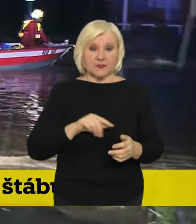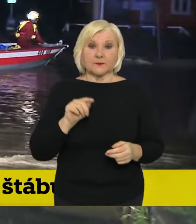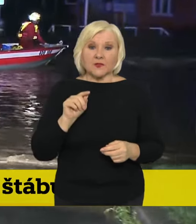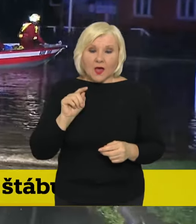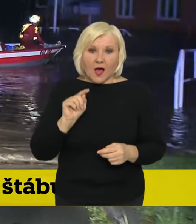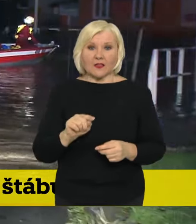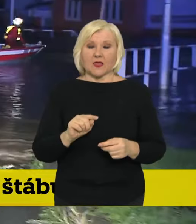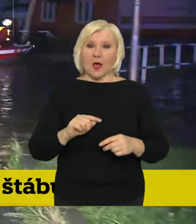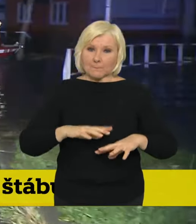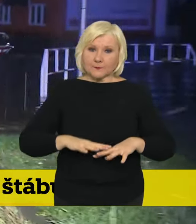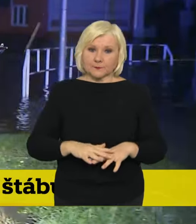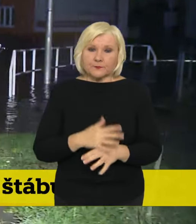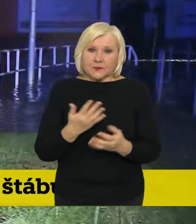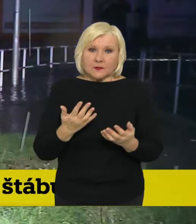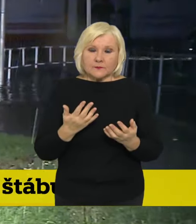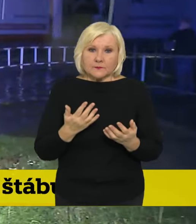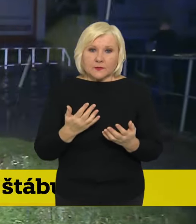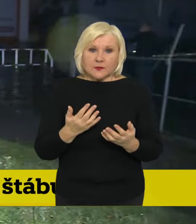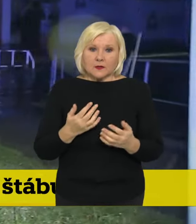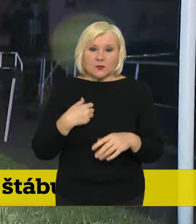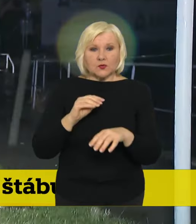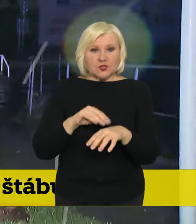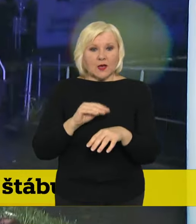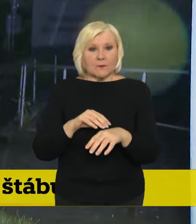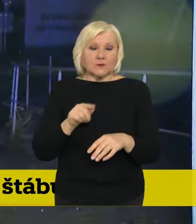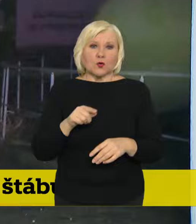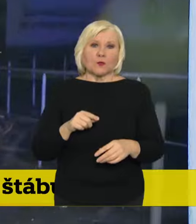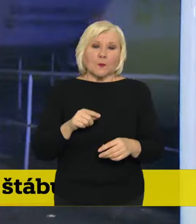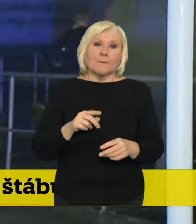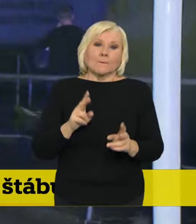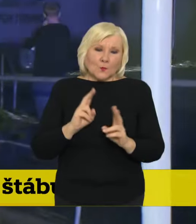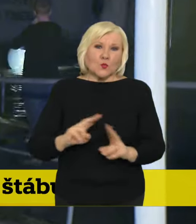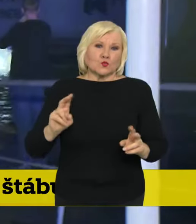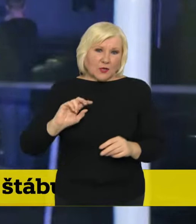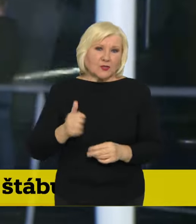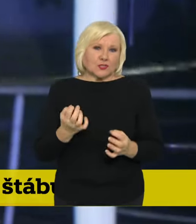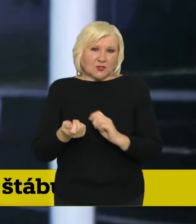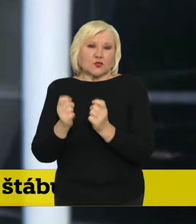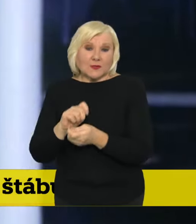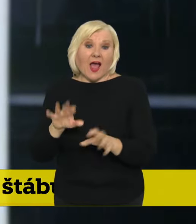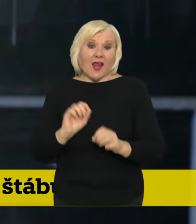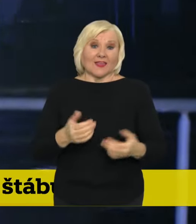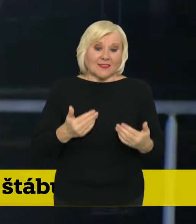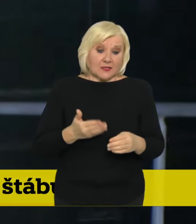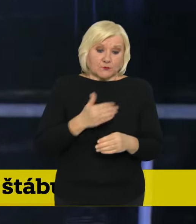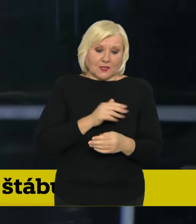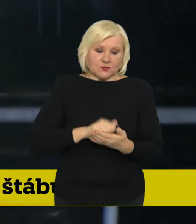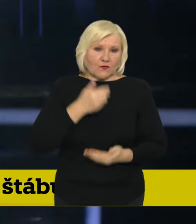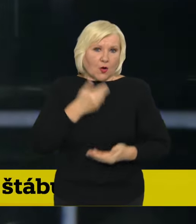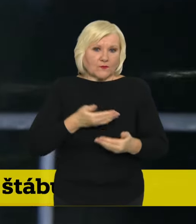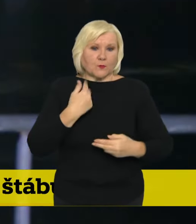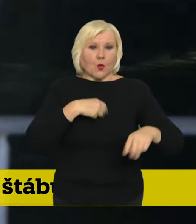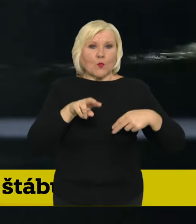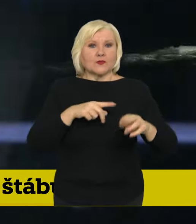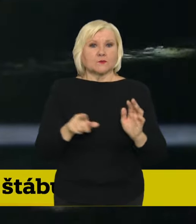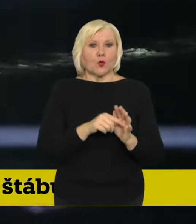zdá, potřebuji, to samozřejmě může mít ještě nějaký další vývoj, ale teď jsem krátce před tiskou konferenci hovořil s